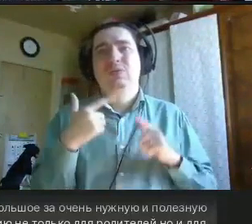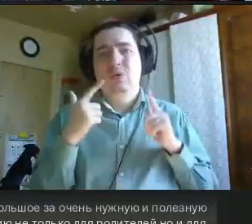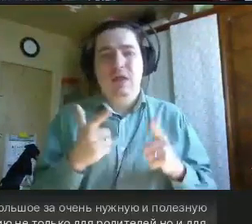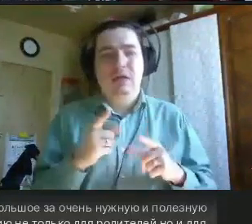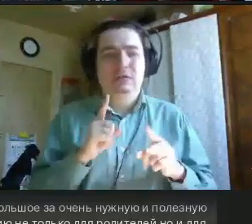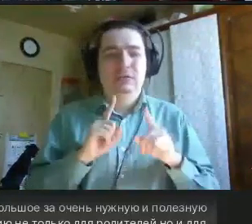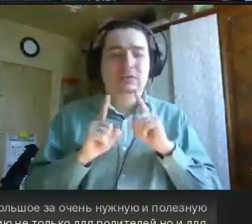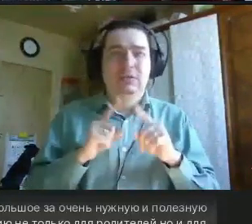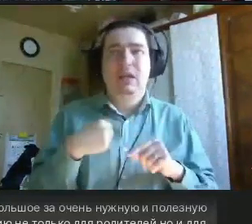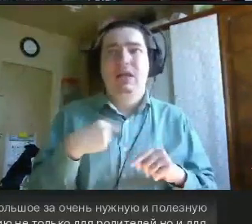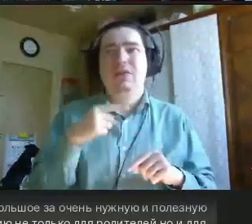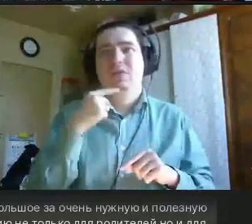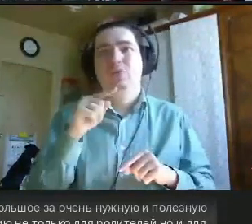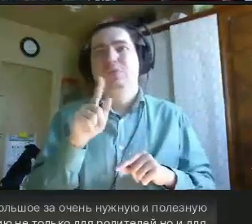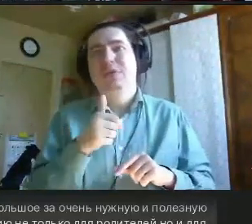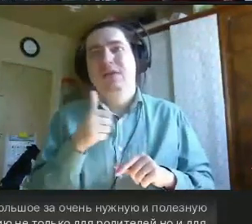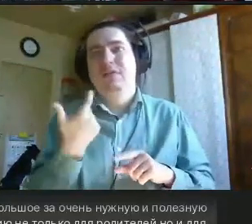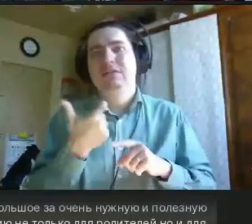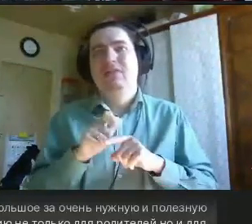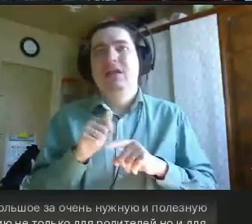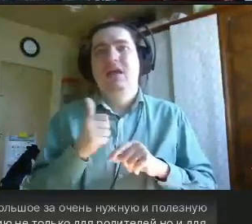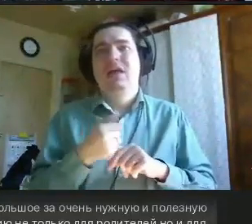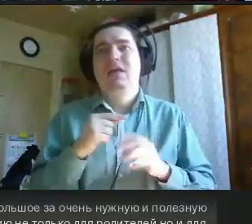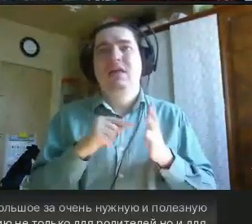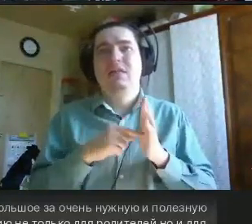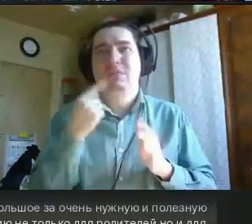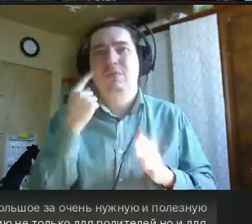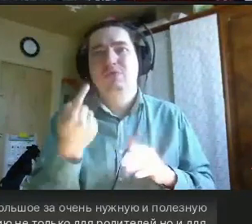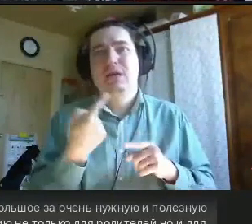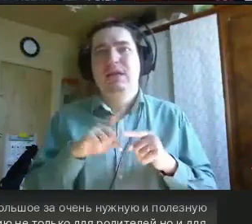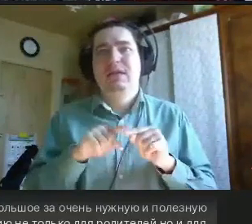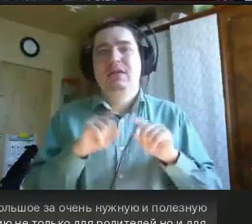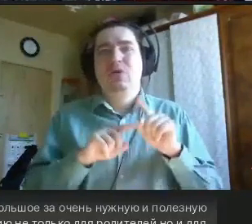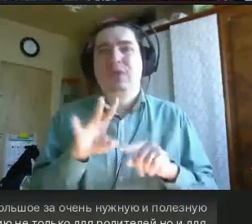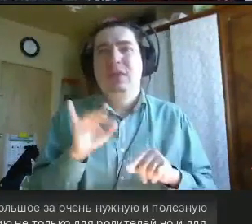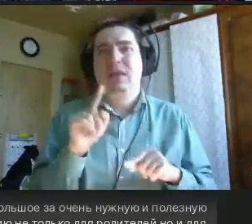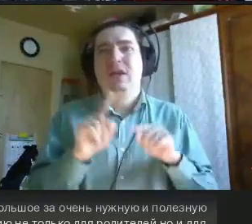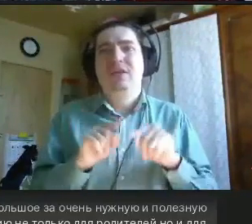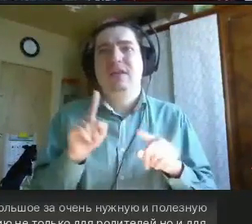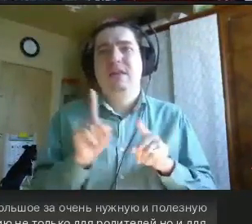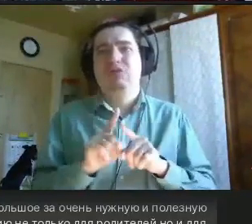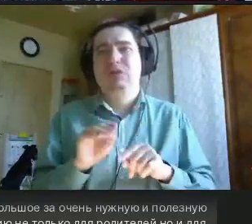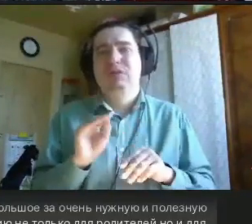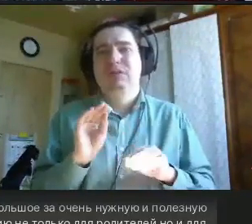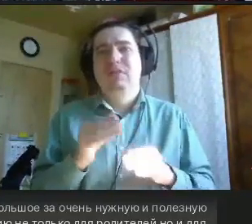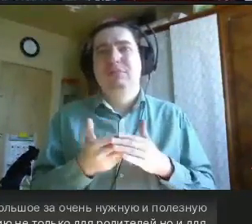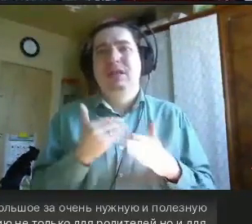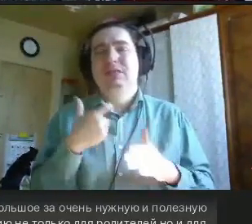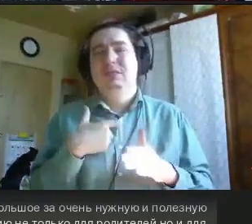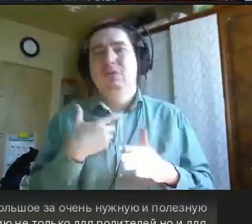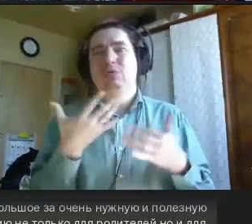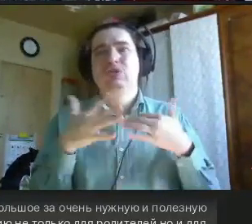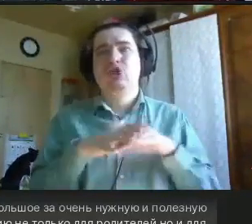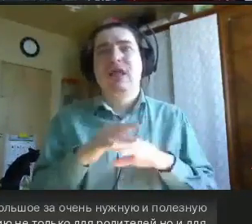поэтому я и говорю, что первая и достаточно важная входная точка – это родители. Именно родители должны ставить перед собой социализацию